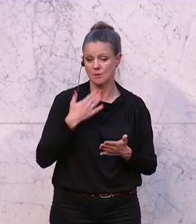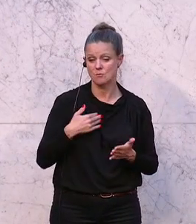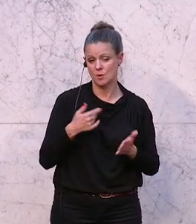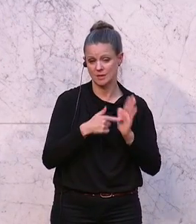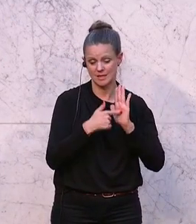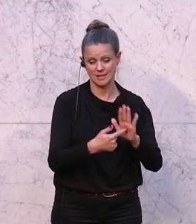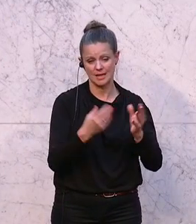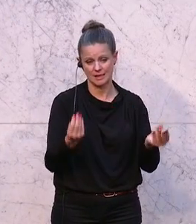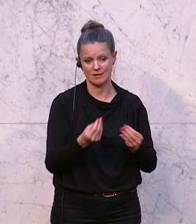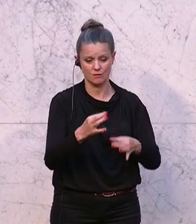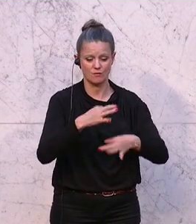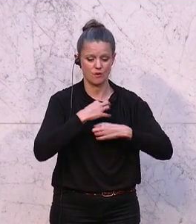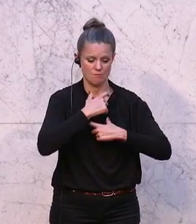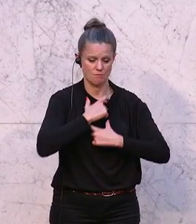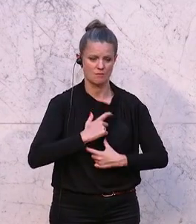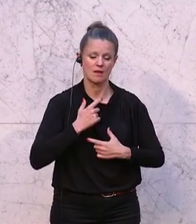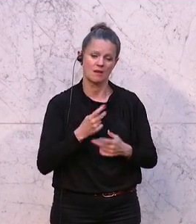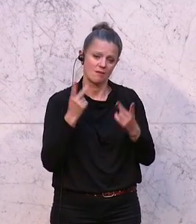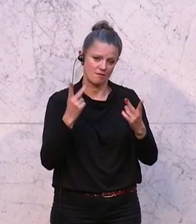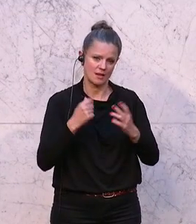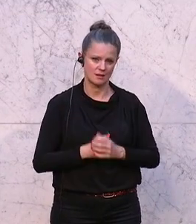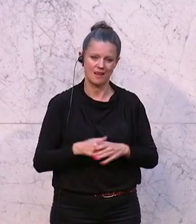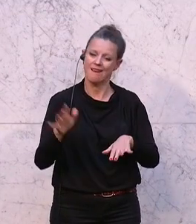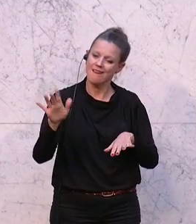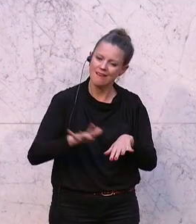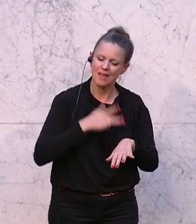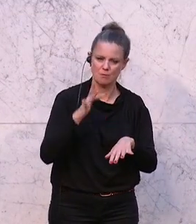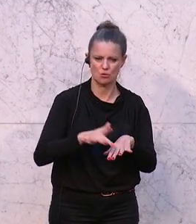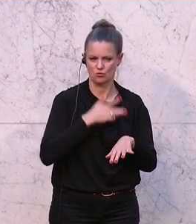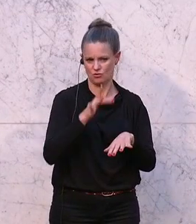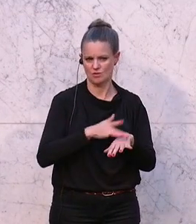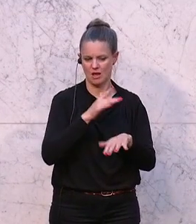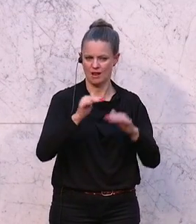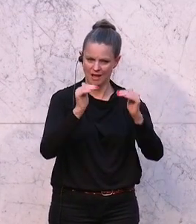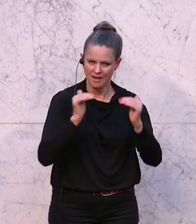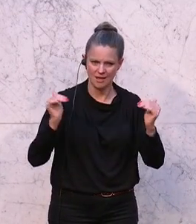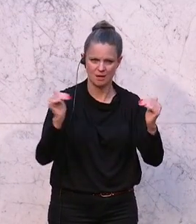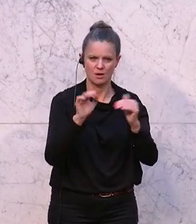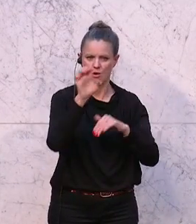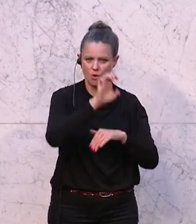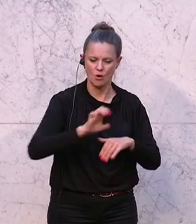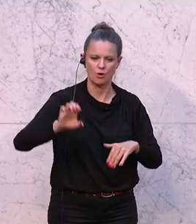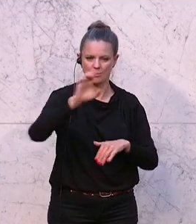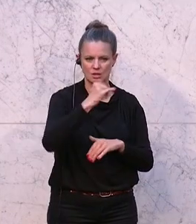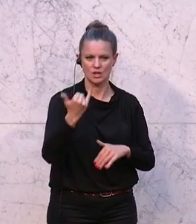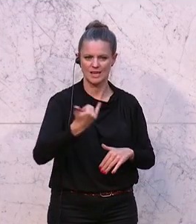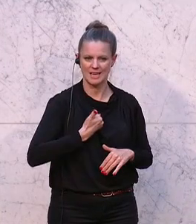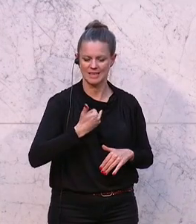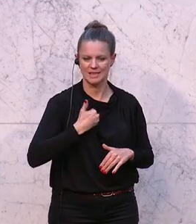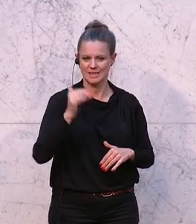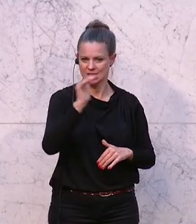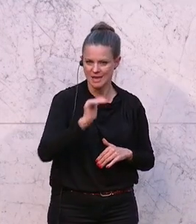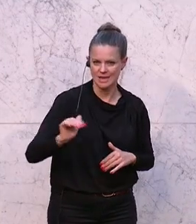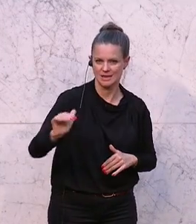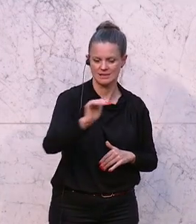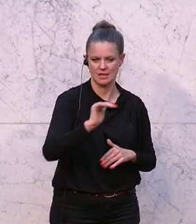persönlich ein großes Anliegen ist, nämlich die emotionale Ebene, die europäische Identitätsebene, wenn man so